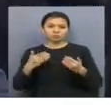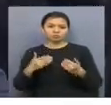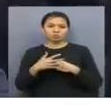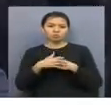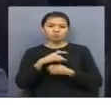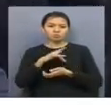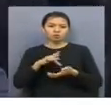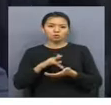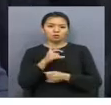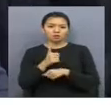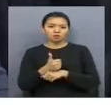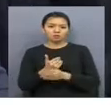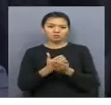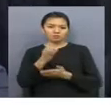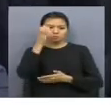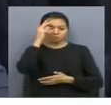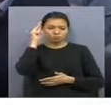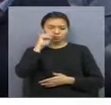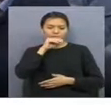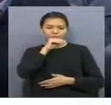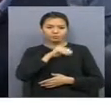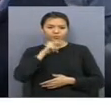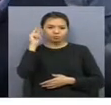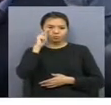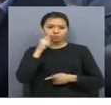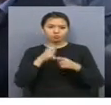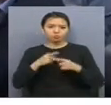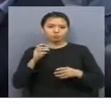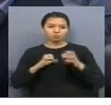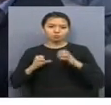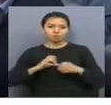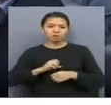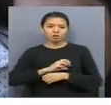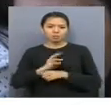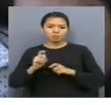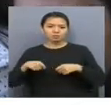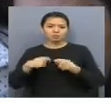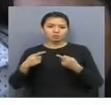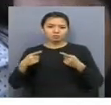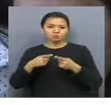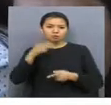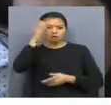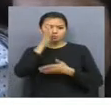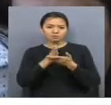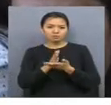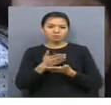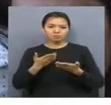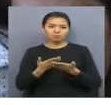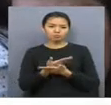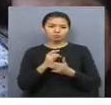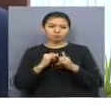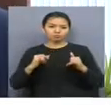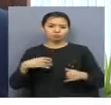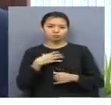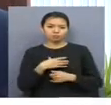қаласындағы басты жоғару қорының профессорлық ұқытушылық және студенттік құрам үшін жолдауда талған білімберу саласындағы жаңашылдықтар